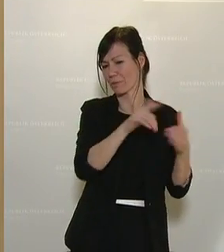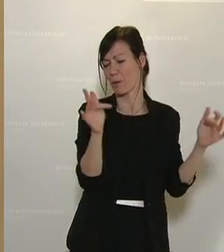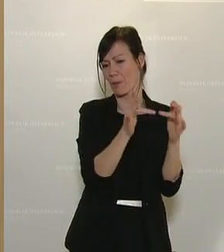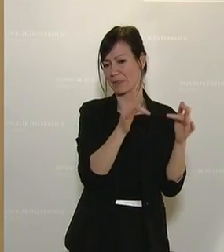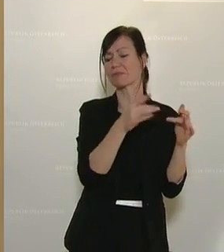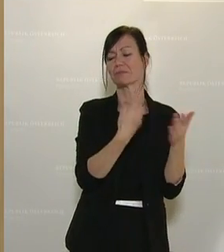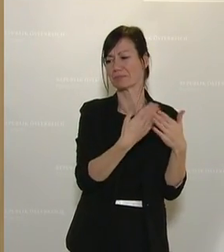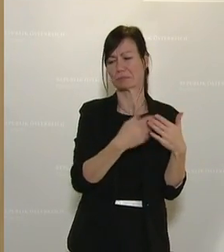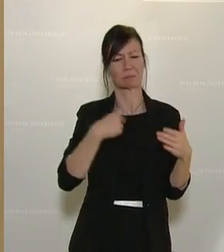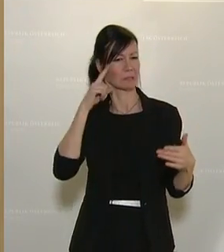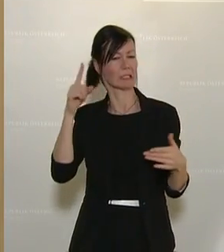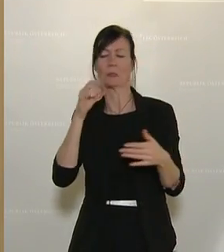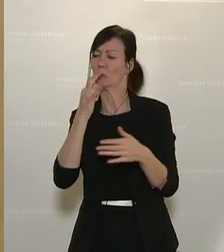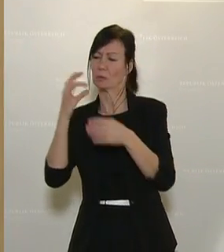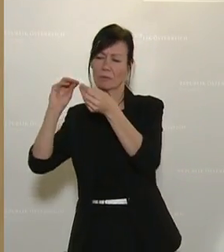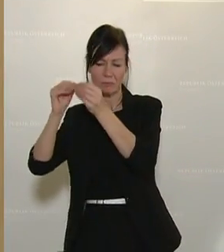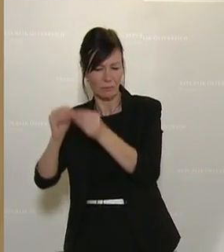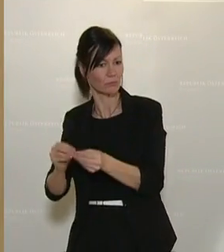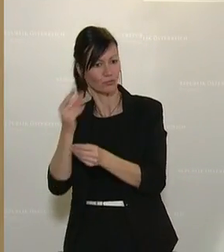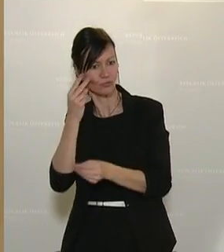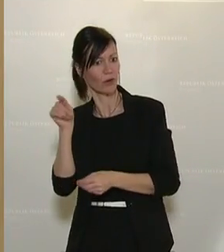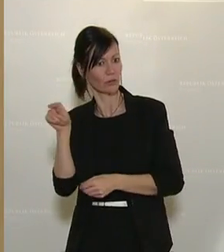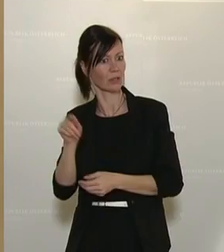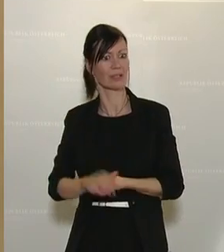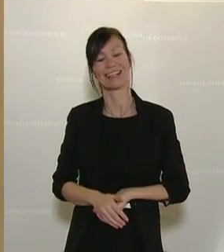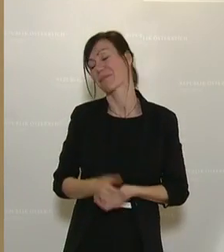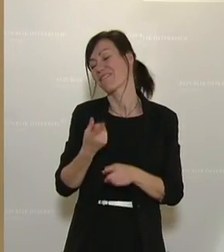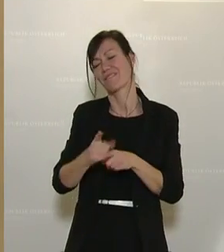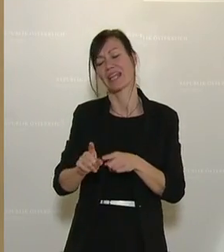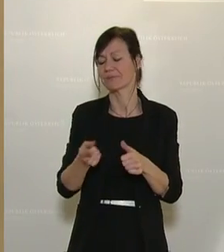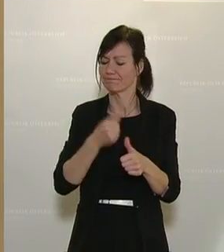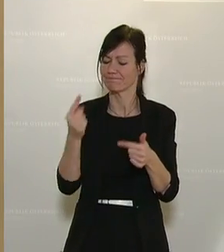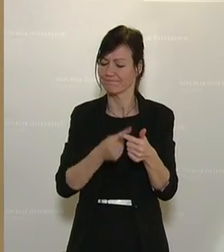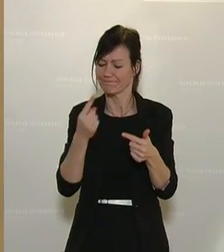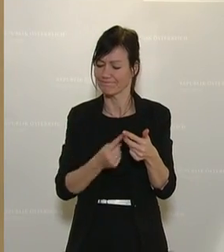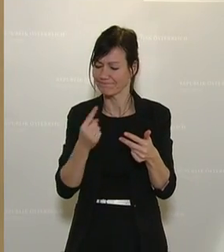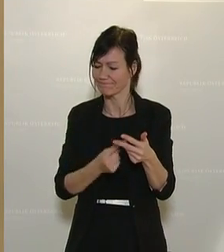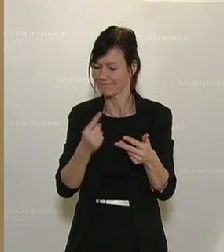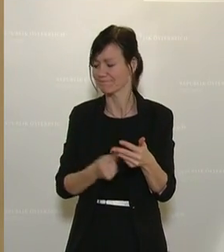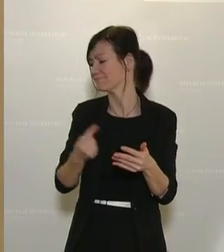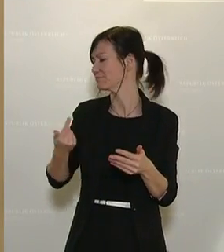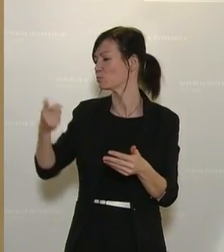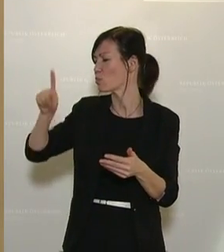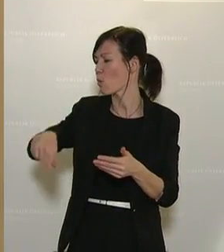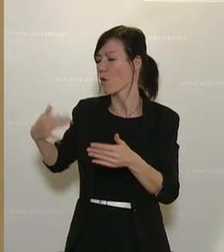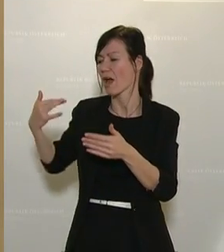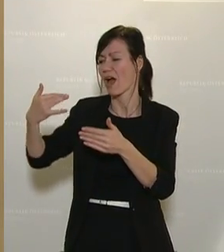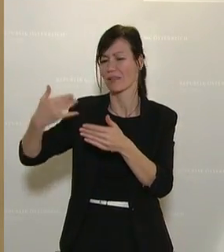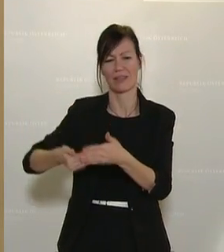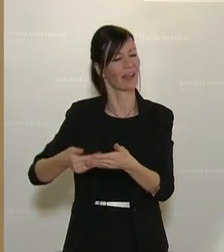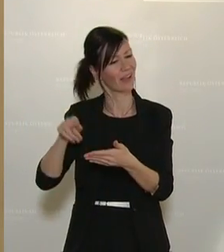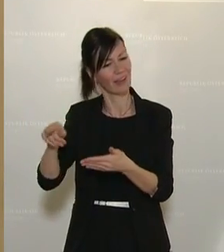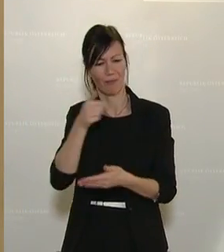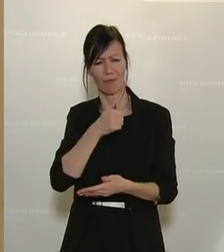Oppositionsparteien. Es reiht sich halt ein in diese Fehlerorge von ÖVP und Grünen, die wir die letzten Monate schon